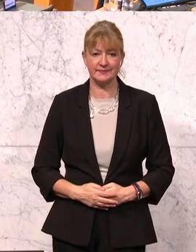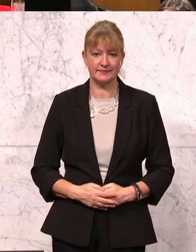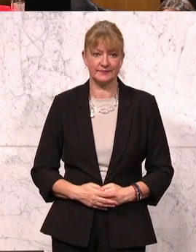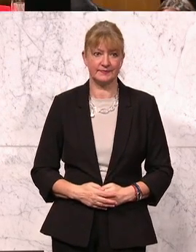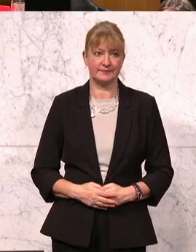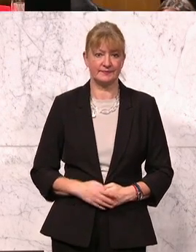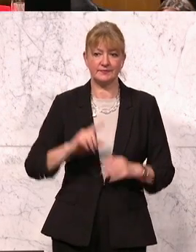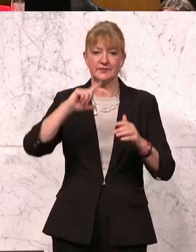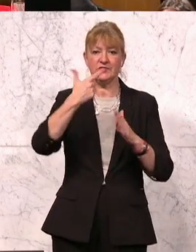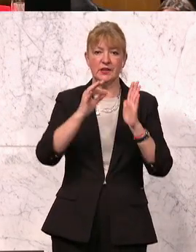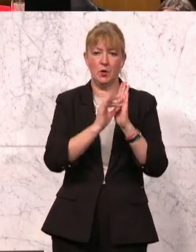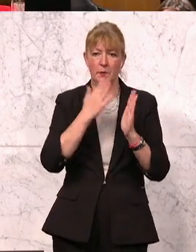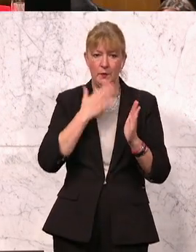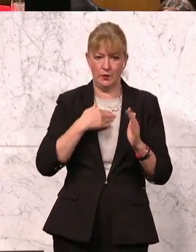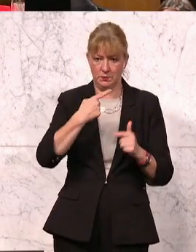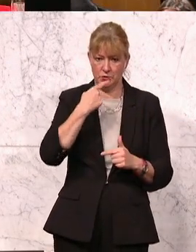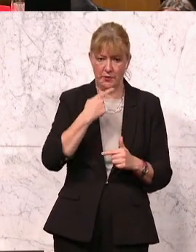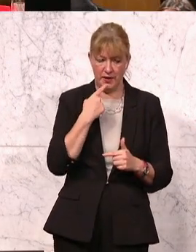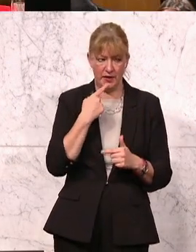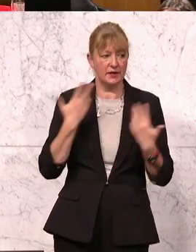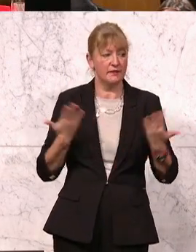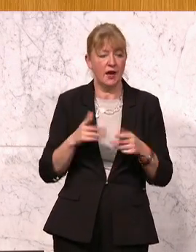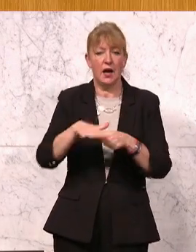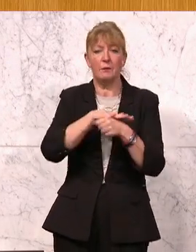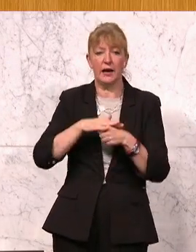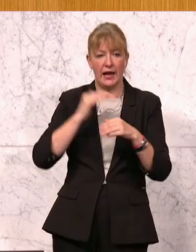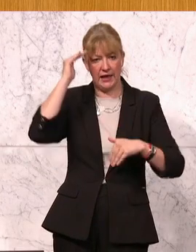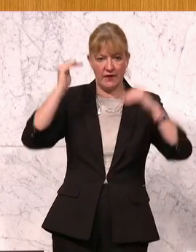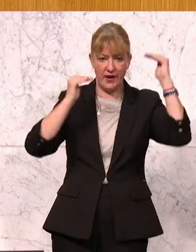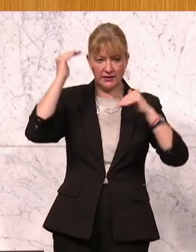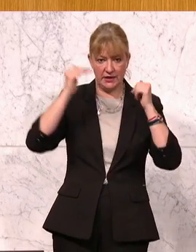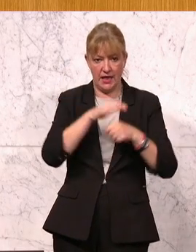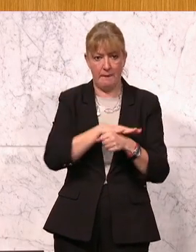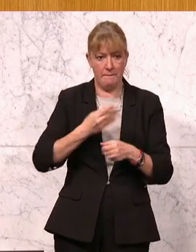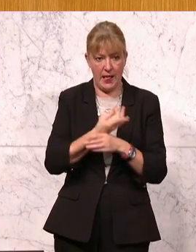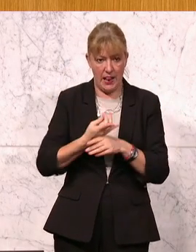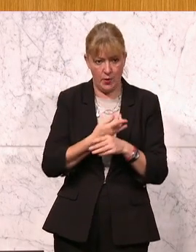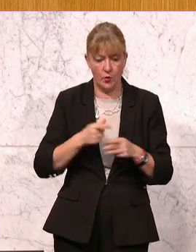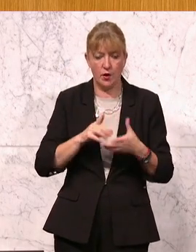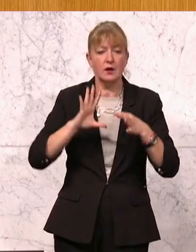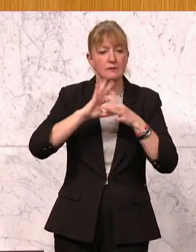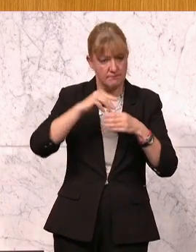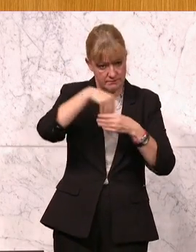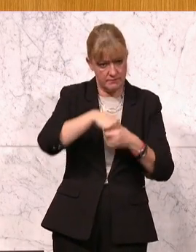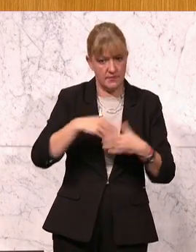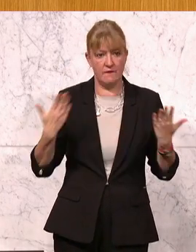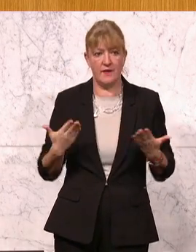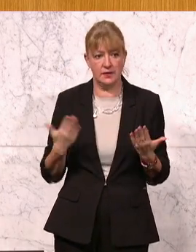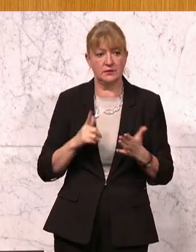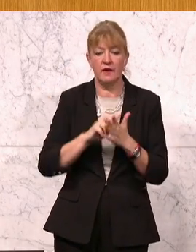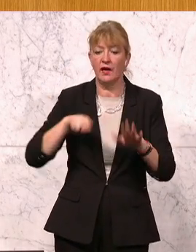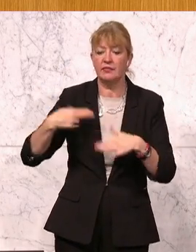Den zweiten Punkt, den ich ansprechen will, ist der Bereich der Erwachsenenbildung. Dieser umfasst unter anderem auch das